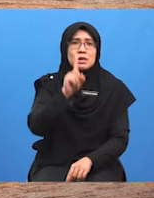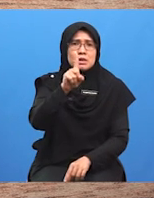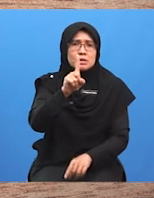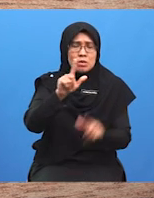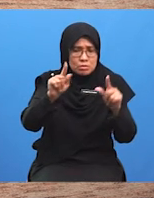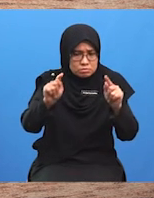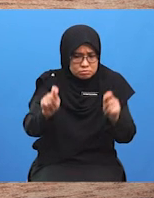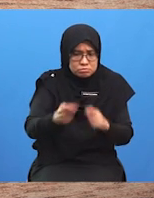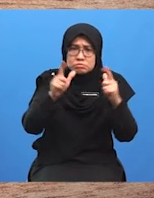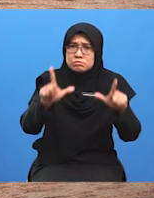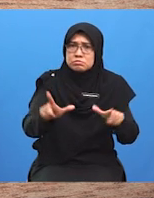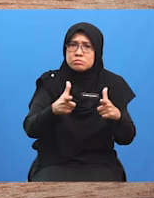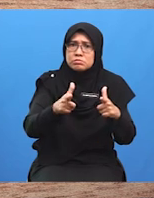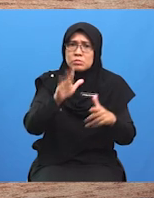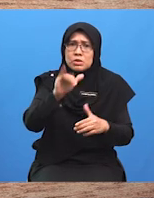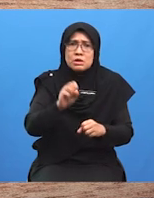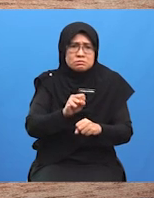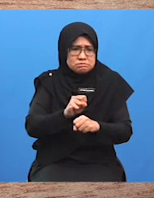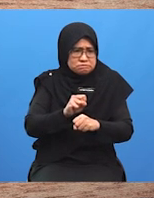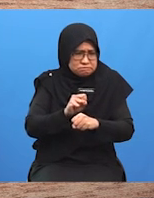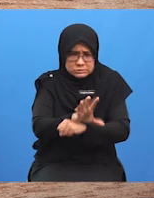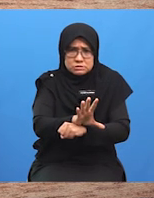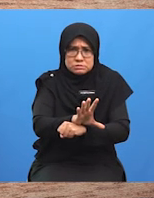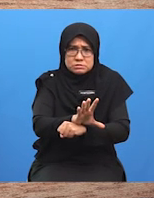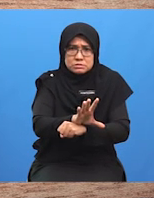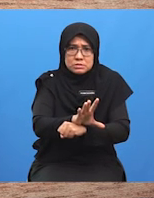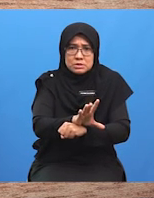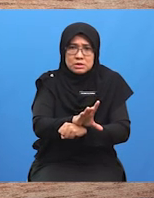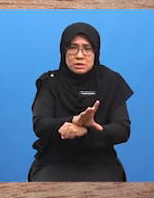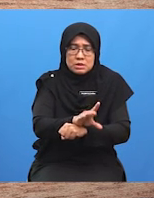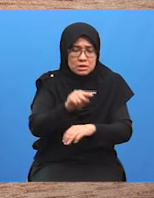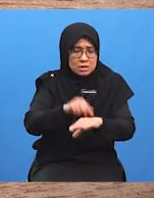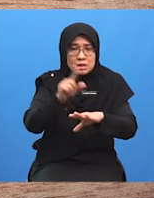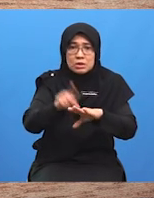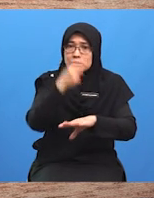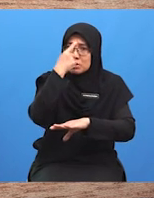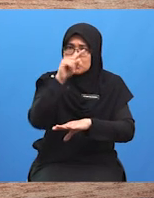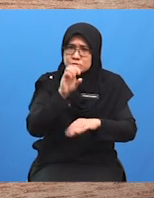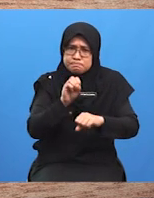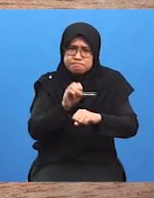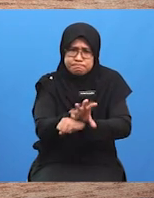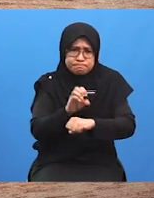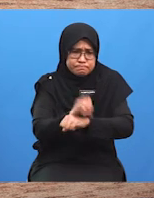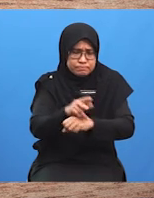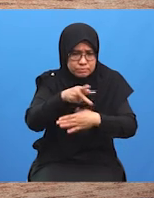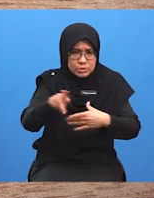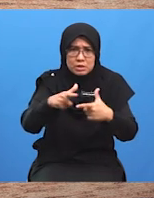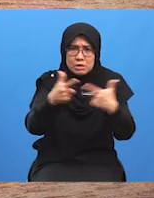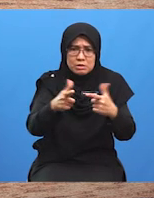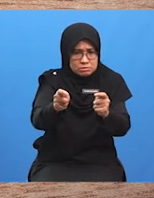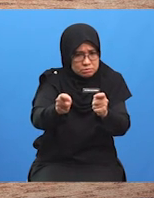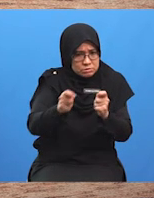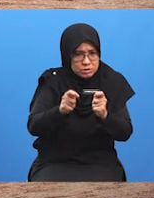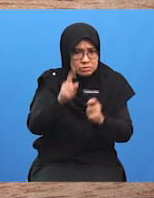Satu tingkah laku yang keterlaluan Digunakan untuk memaksa pihak lain Menerima